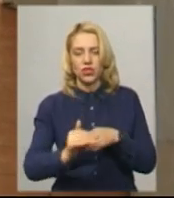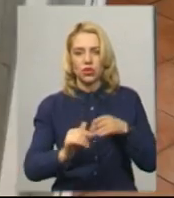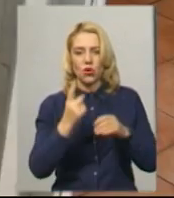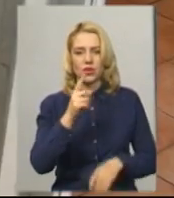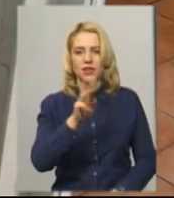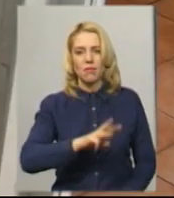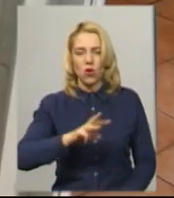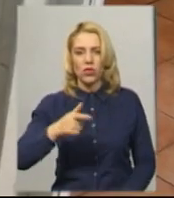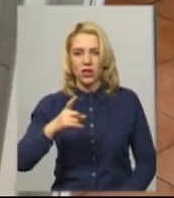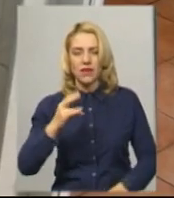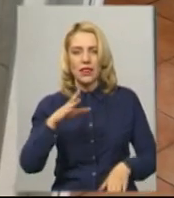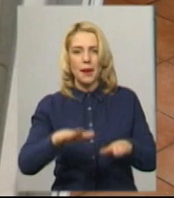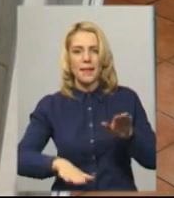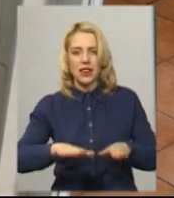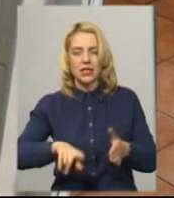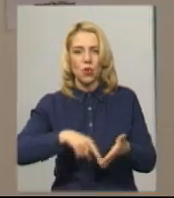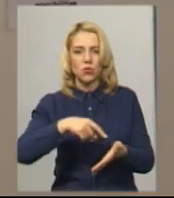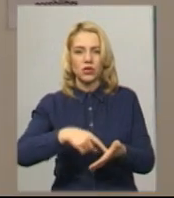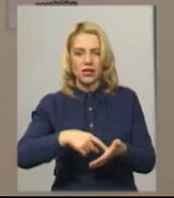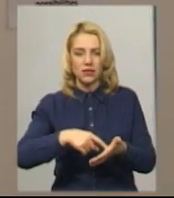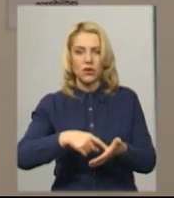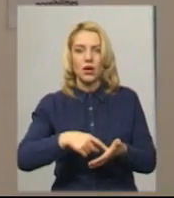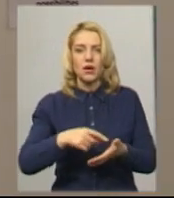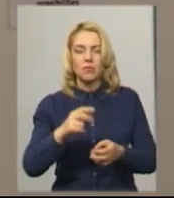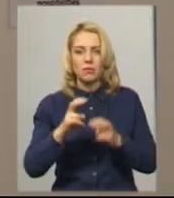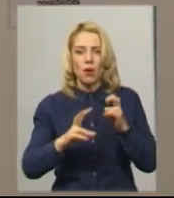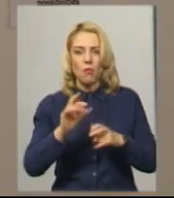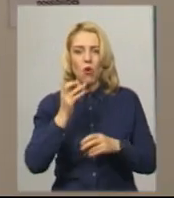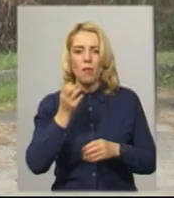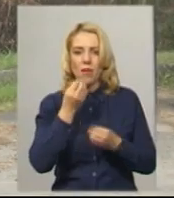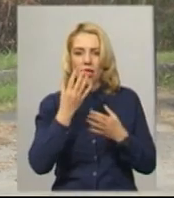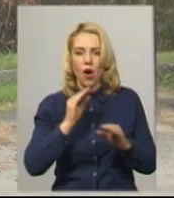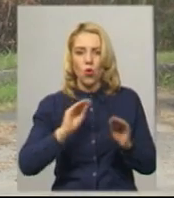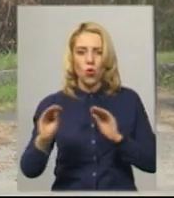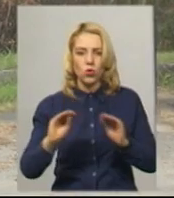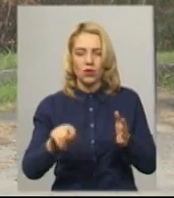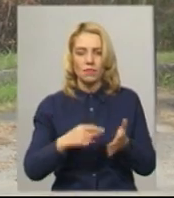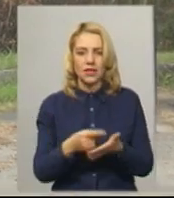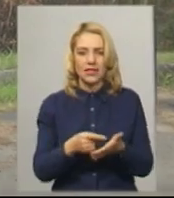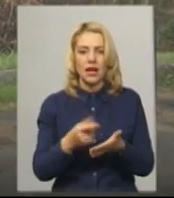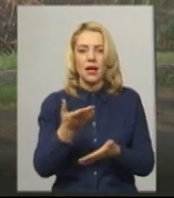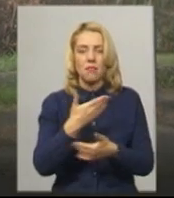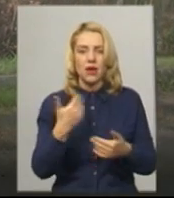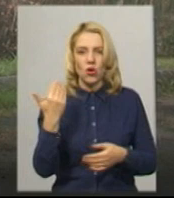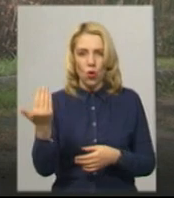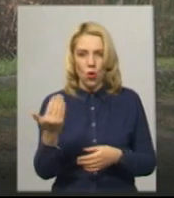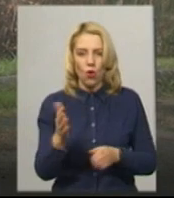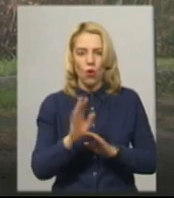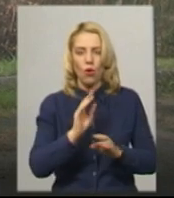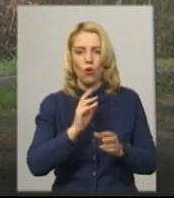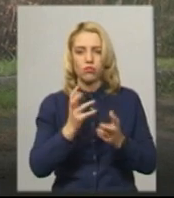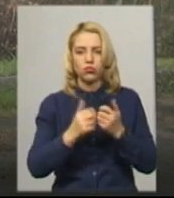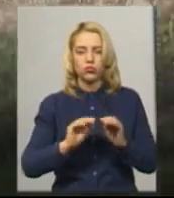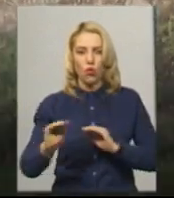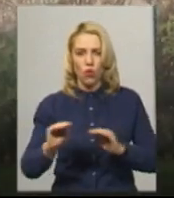Зараз він на балансі комунального підприємства по зеленому будівництву і благоустрою міста. Ми його обслуговуємо. Там у працює три